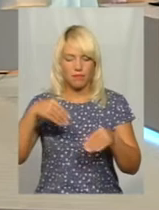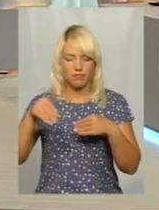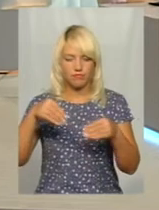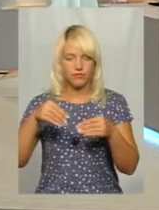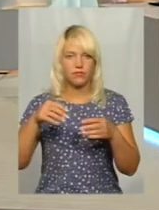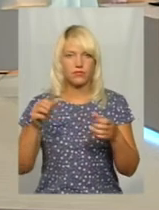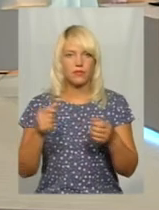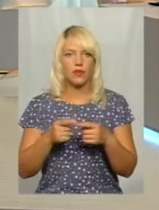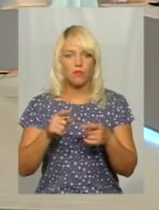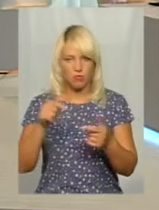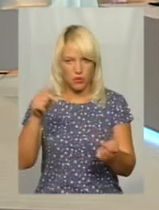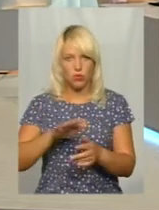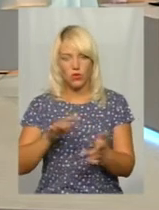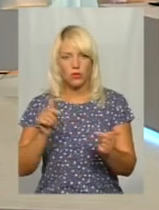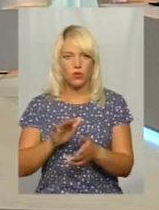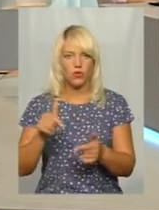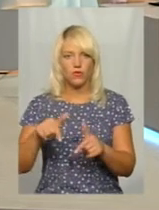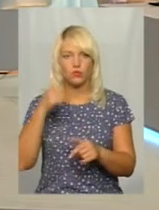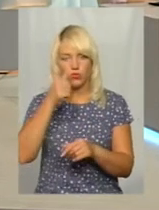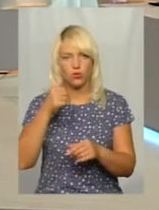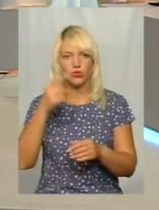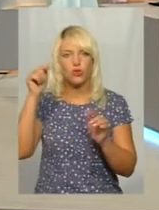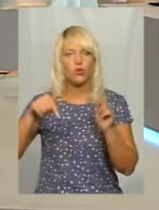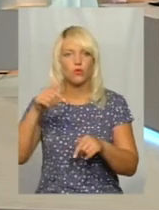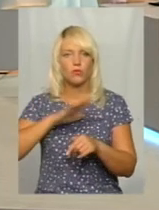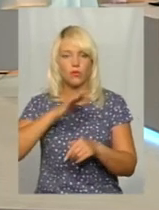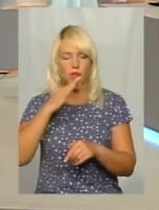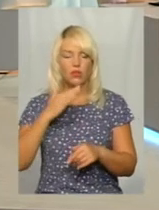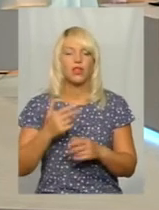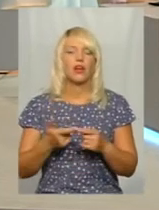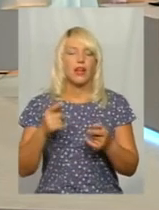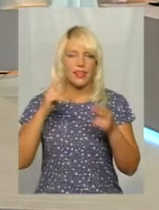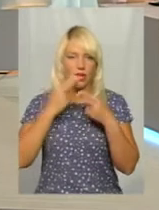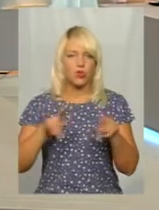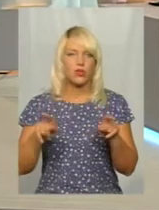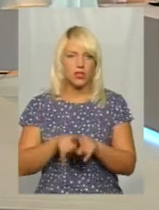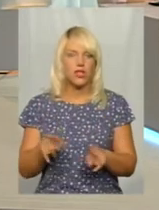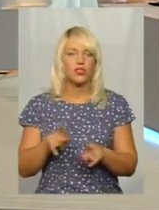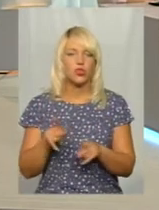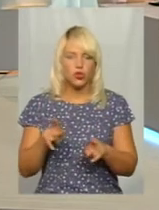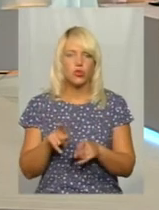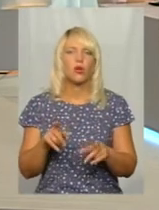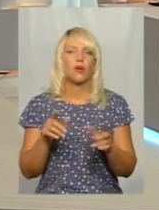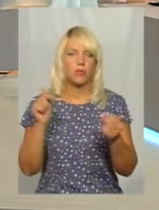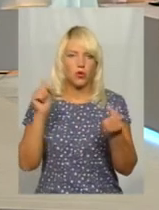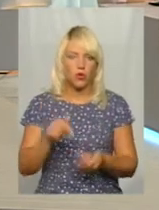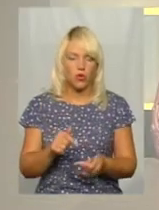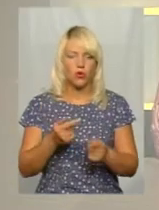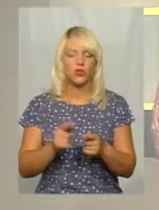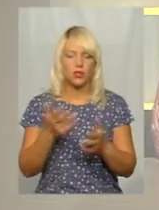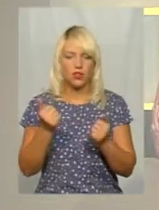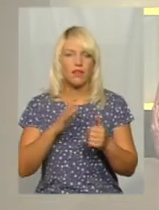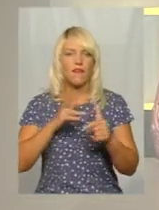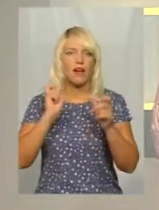Ні, технологія там така, що підходить. Воно досушується і потім зберігається в вакуумному стані.